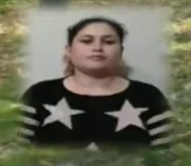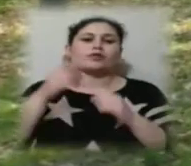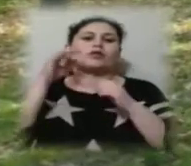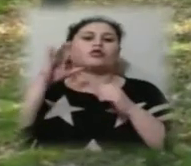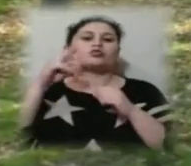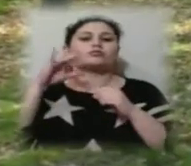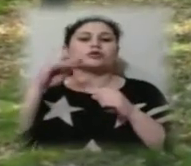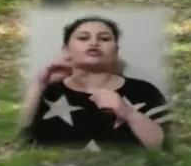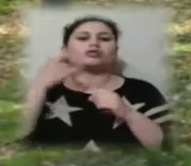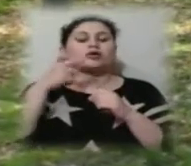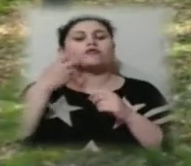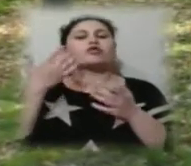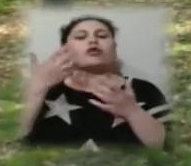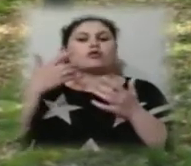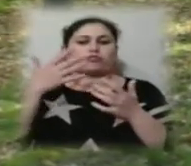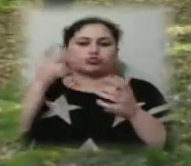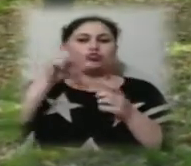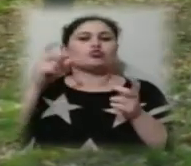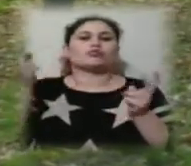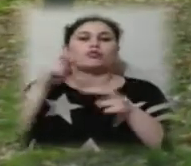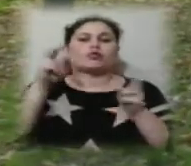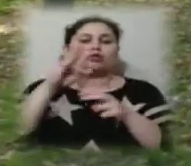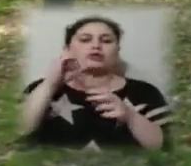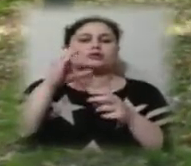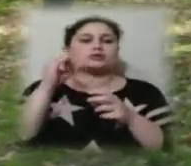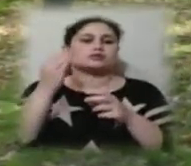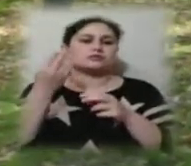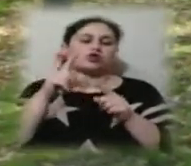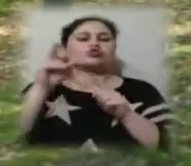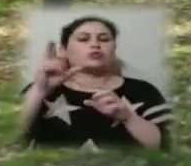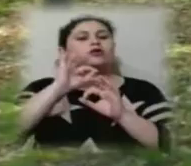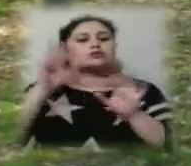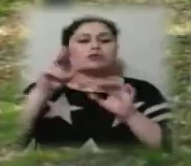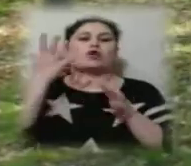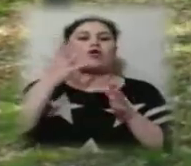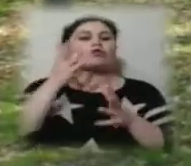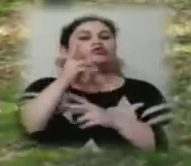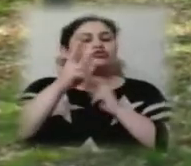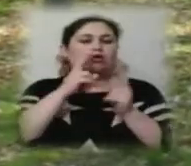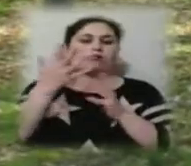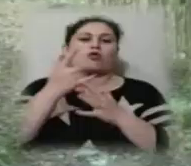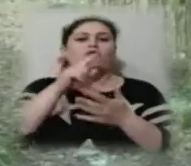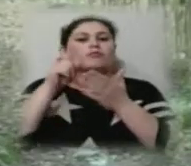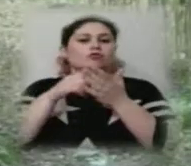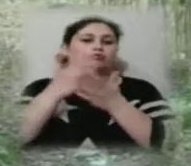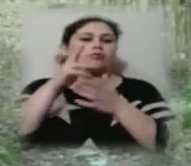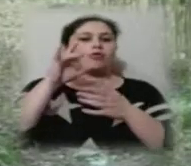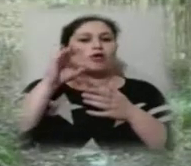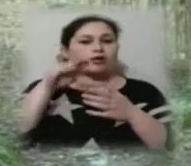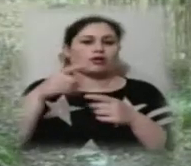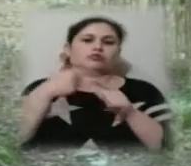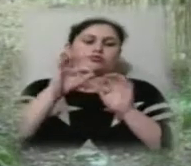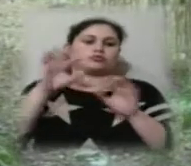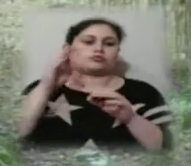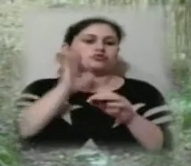щоб сприяти позитивному вирішенню питання з комунальним транспортом. Та є багато питань до самого проєкту, говорить жінка. Я спілкуюся